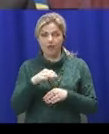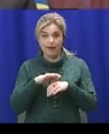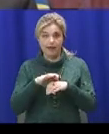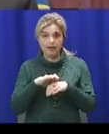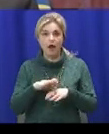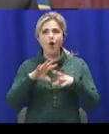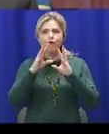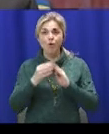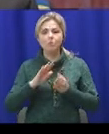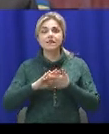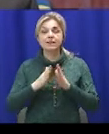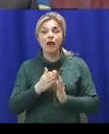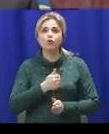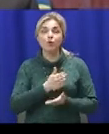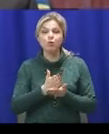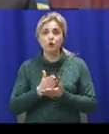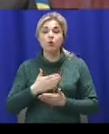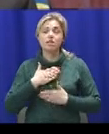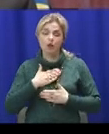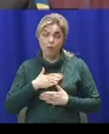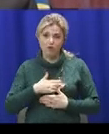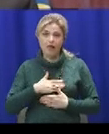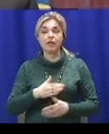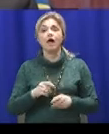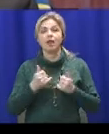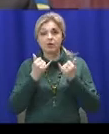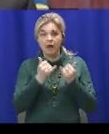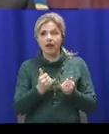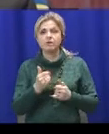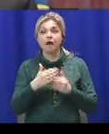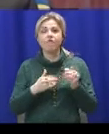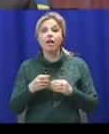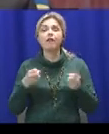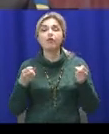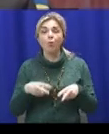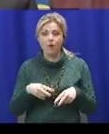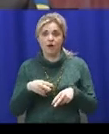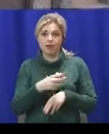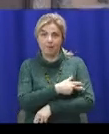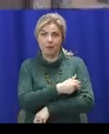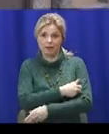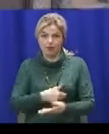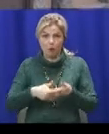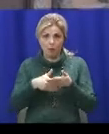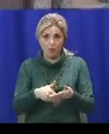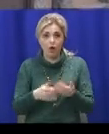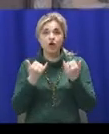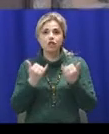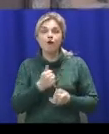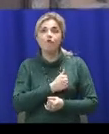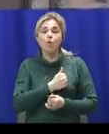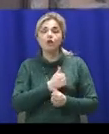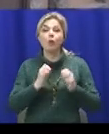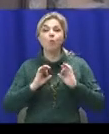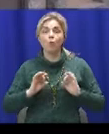Загальний стан військовослужбовців задовільний. Надається кваліфікована медична допомога. Нині військова прокуратура